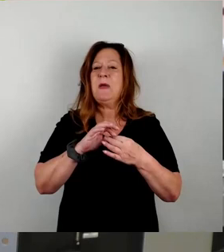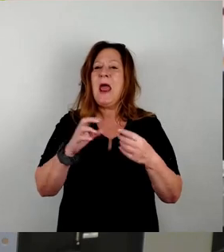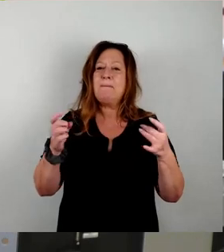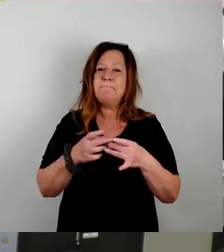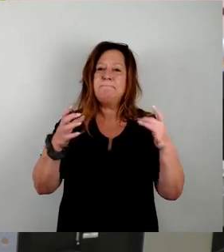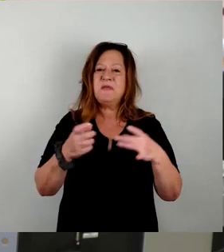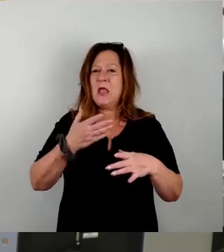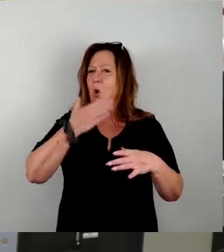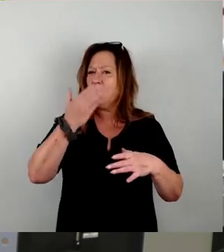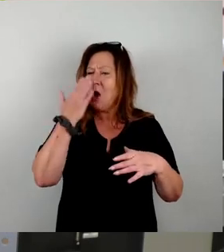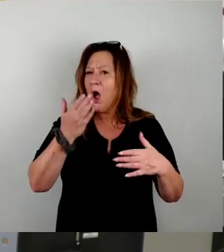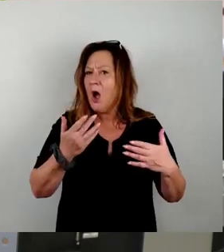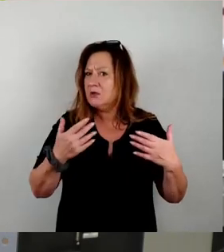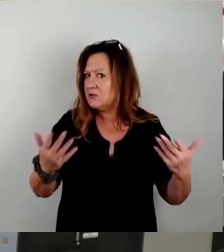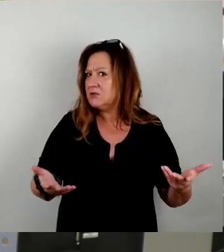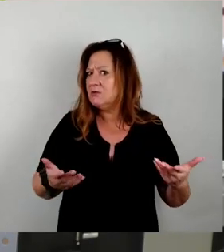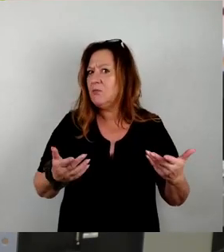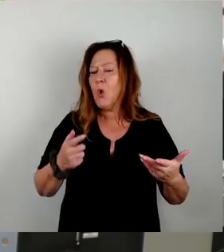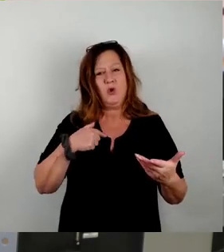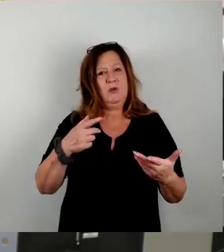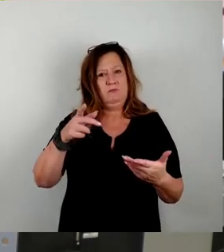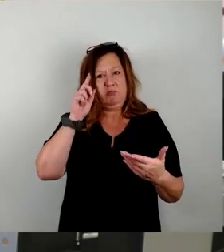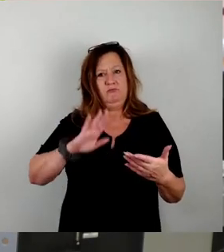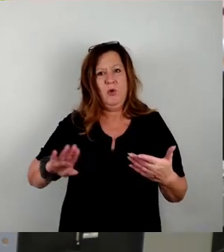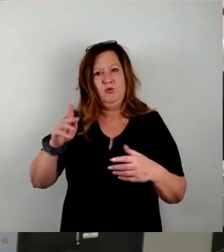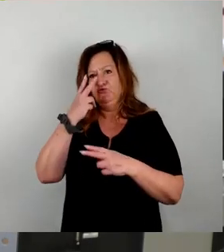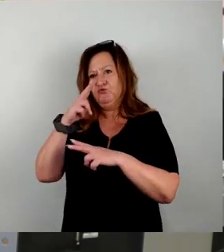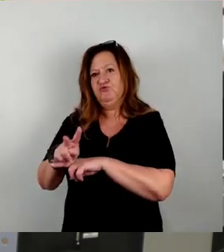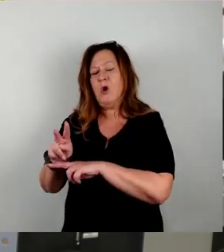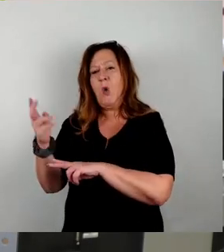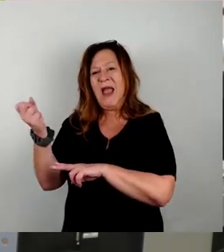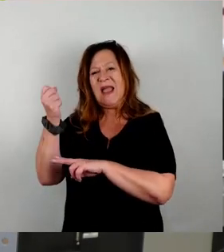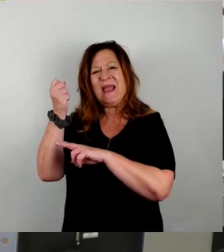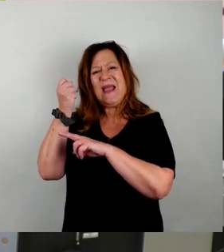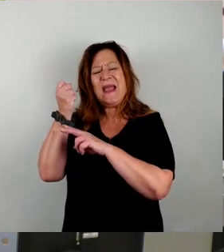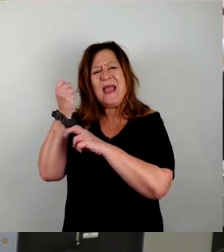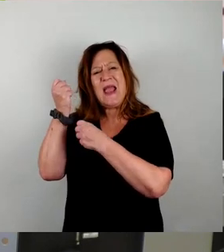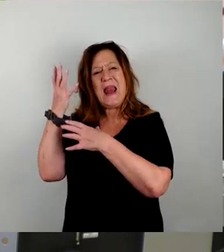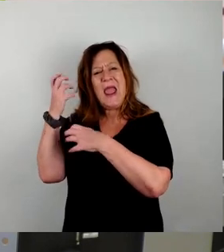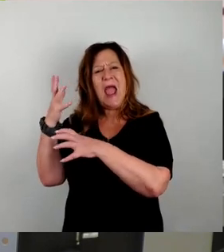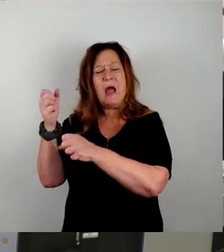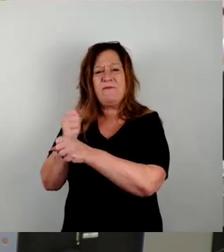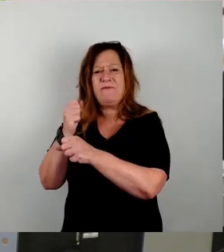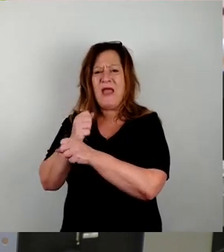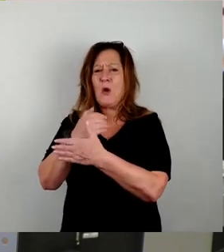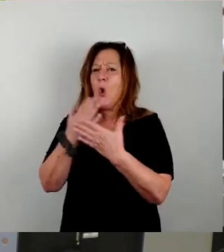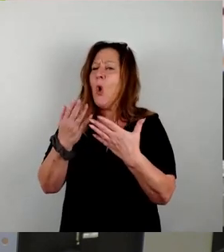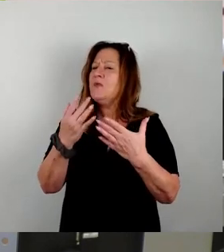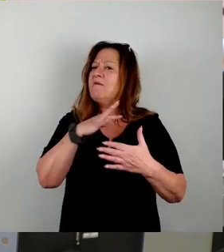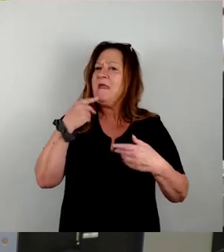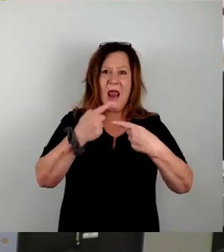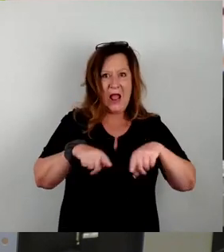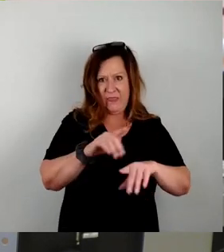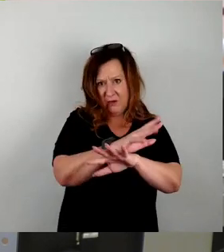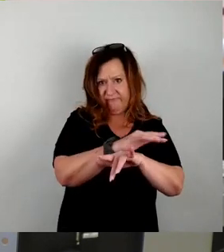schon in unserem tollen Klärwerk beobachten und anschauen können. Oder wie es auch viele Landwirtschaftsbetriebe in